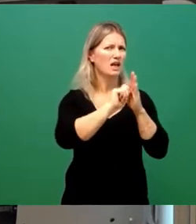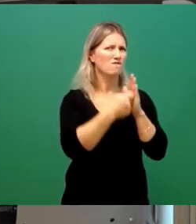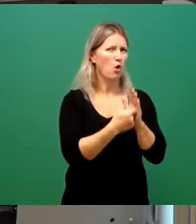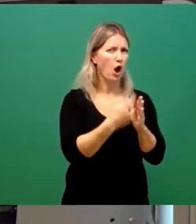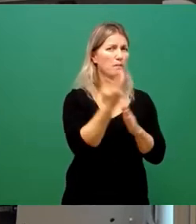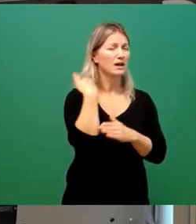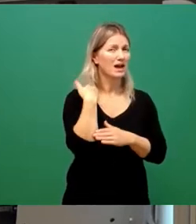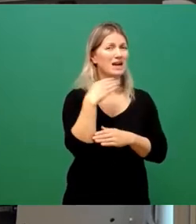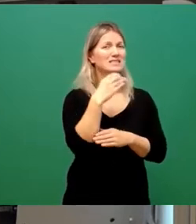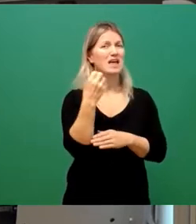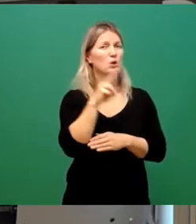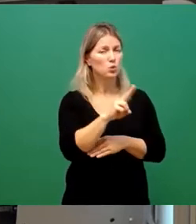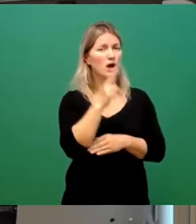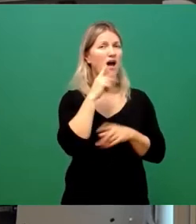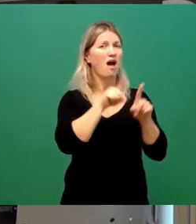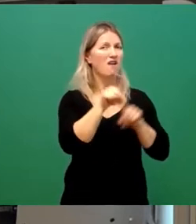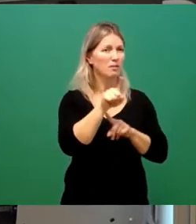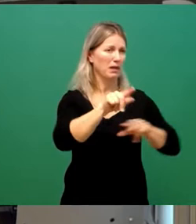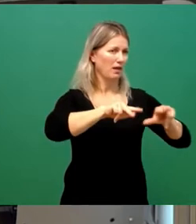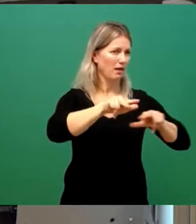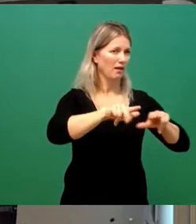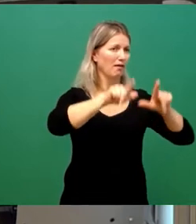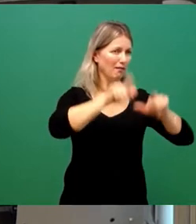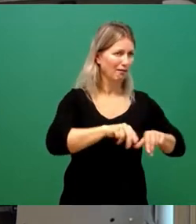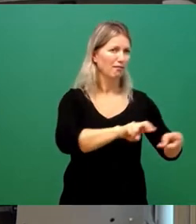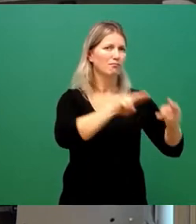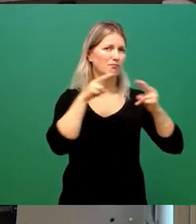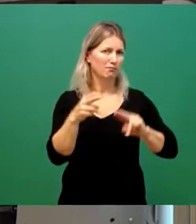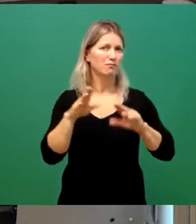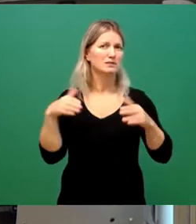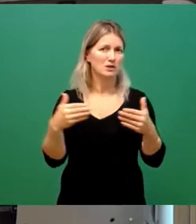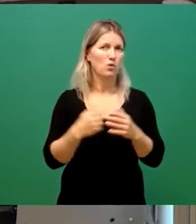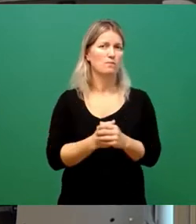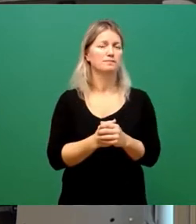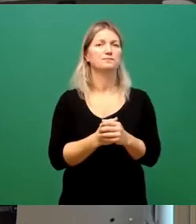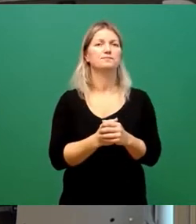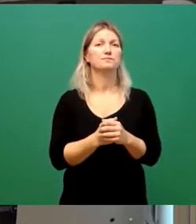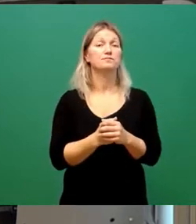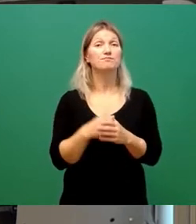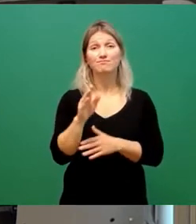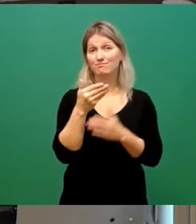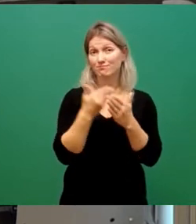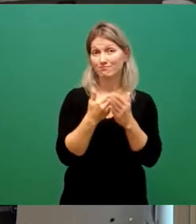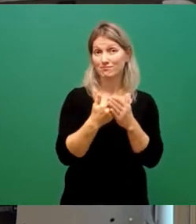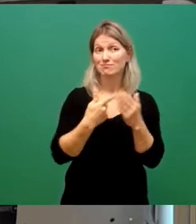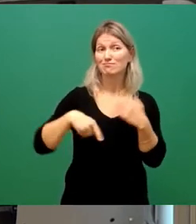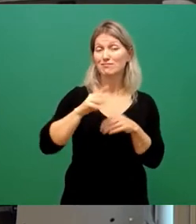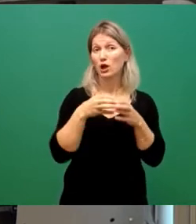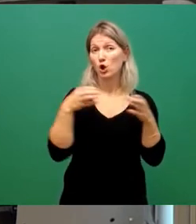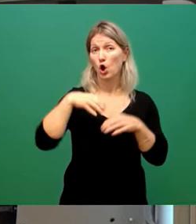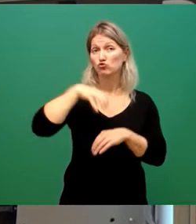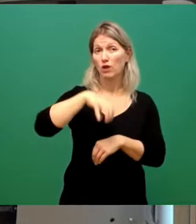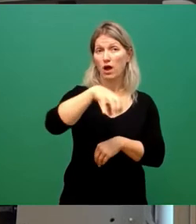auf den Weg gebracht wurden. Es ist nur folgerichtig, dass auf Druck der Großstädte die Möglichkeit wieder